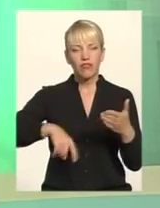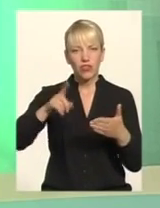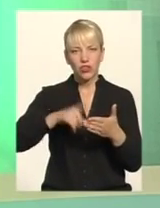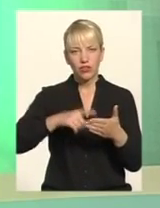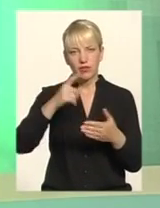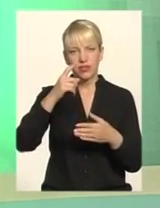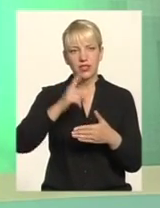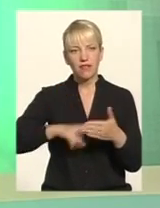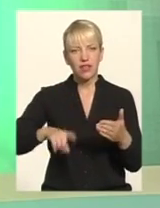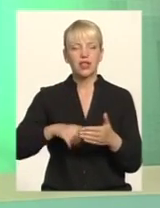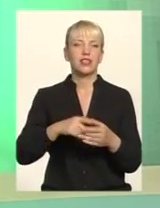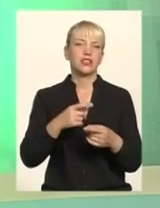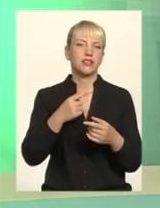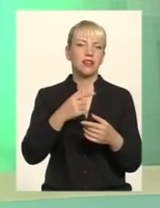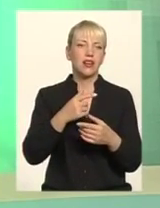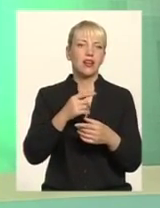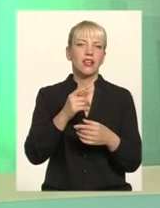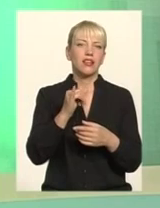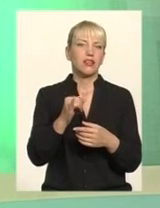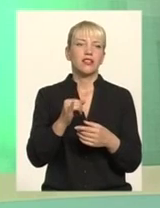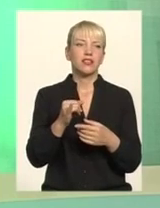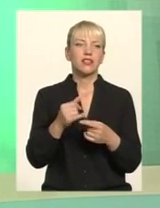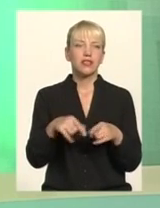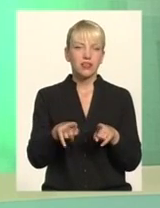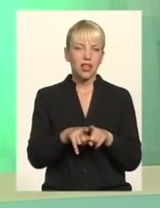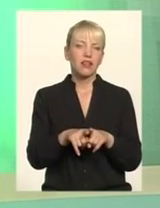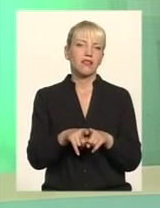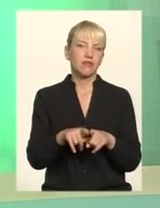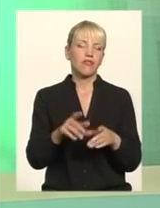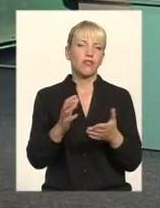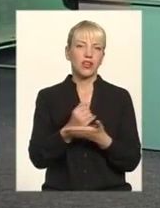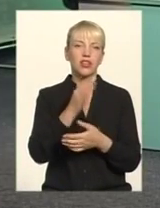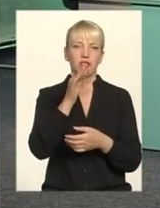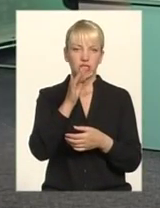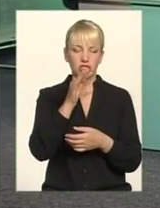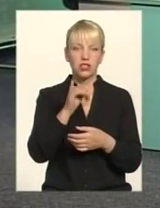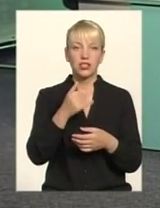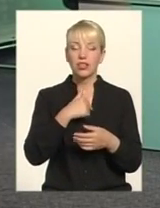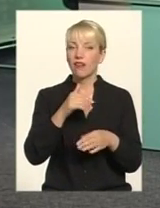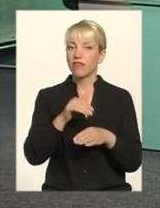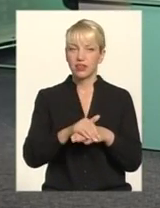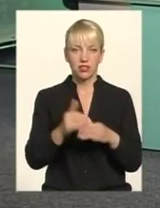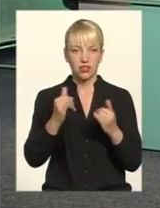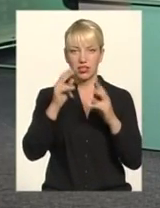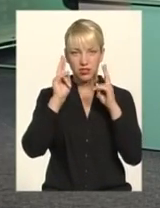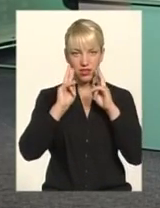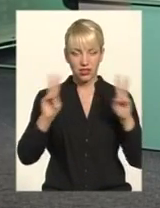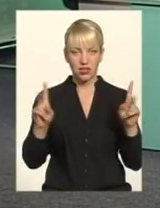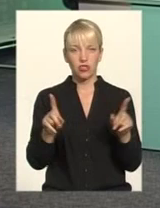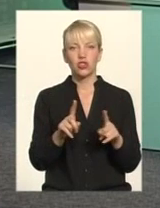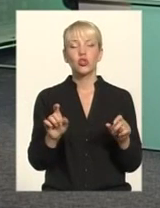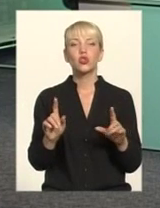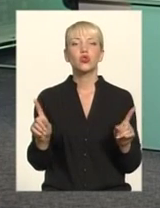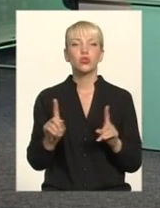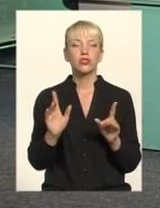що відбувається те, що було раніше От таким вони чином виграли час і зараз, фактично, я не знаю, чи щось зміниться